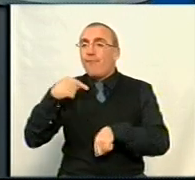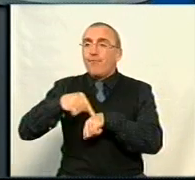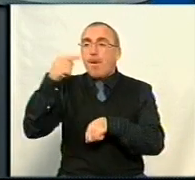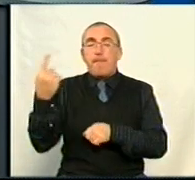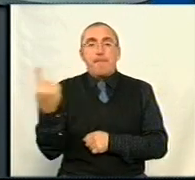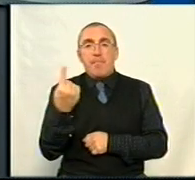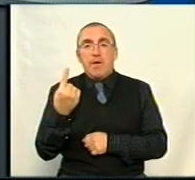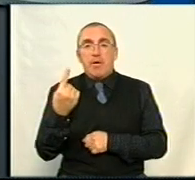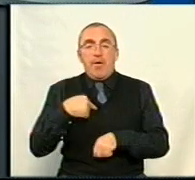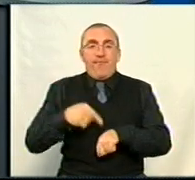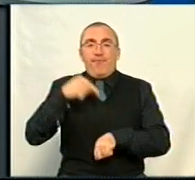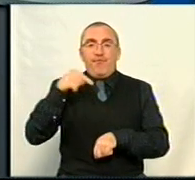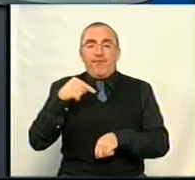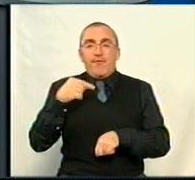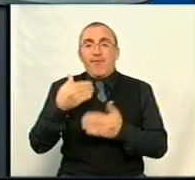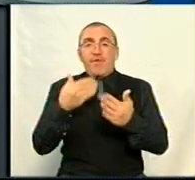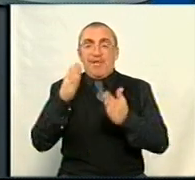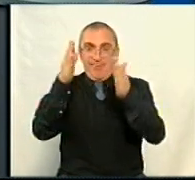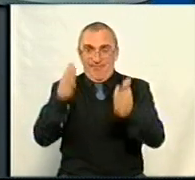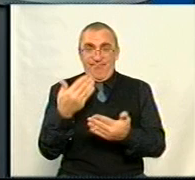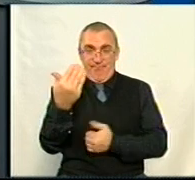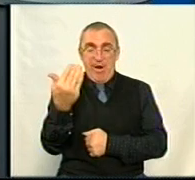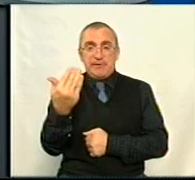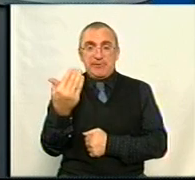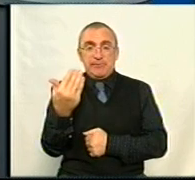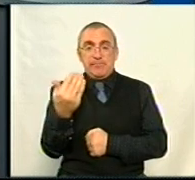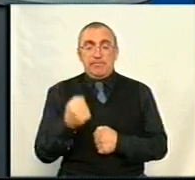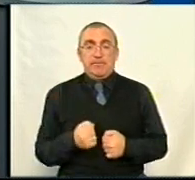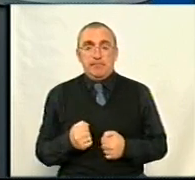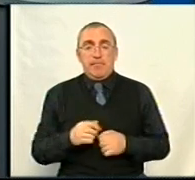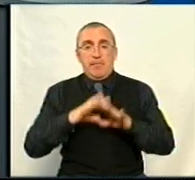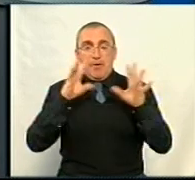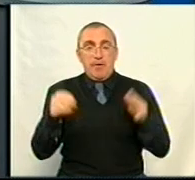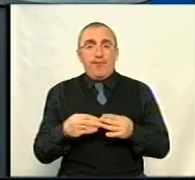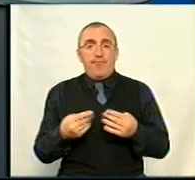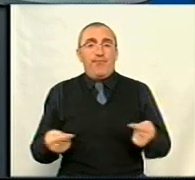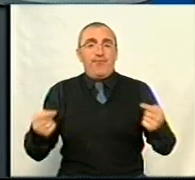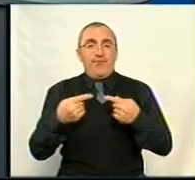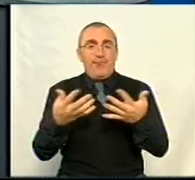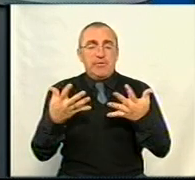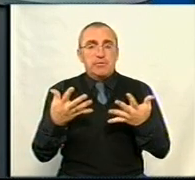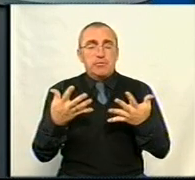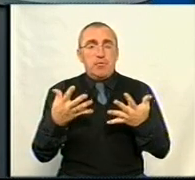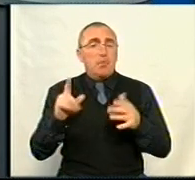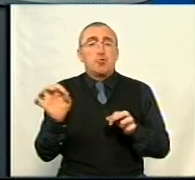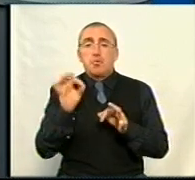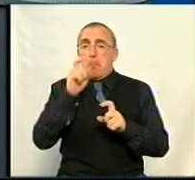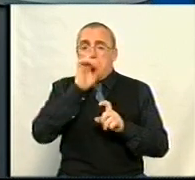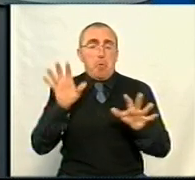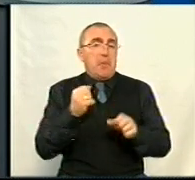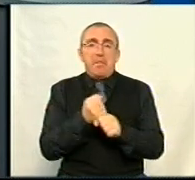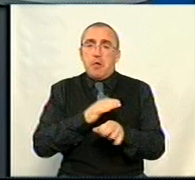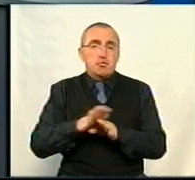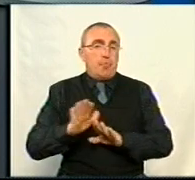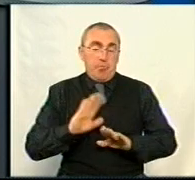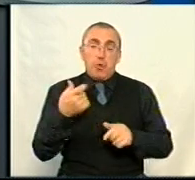про перше враження від вас, власне. Загальний висновок наступний. Нічого поганого ще не зробив,